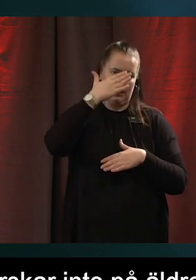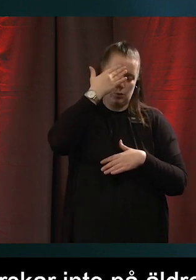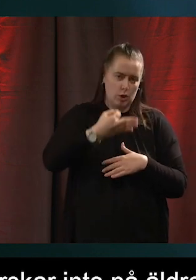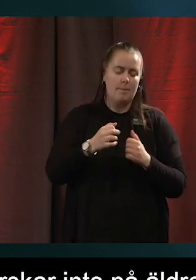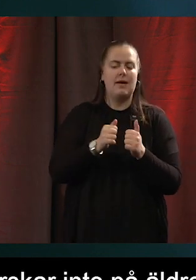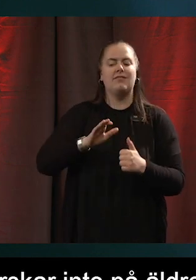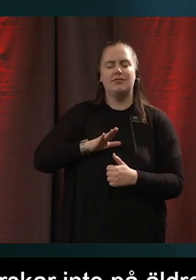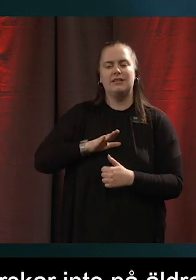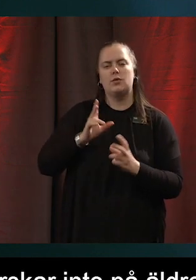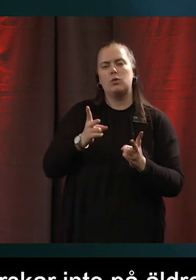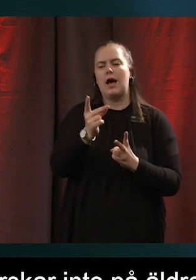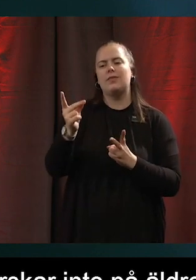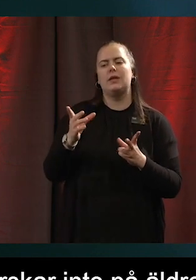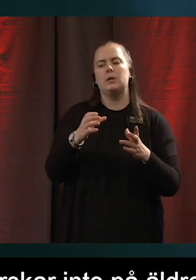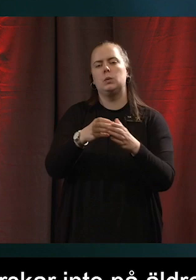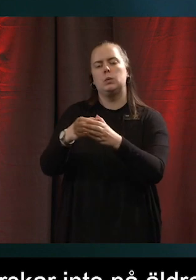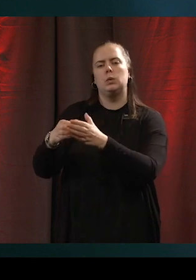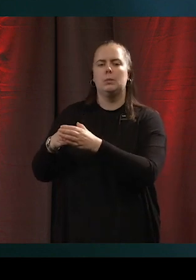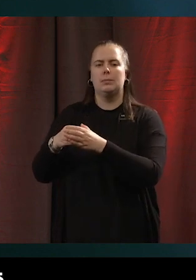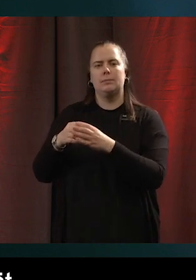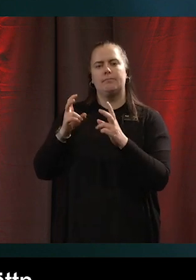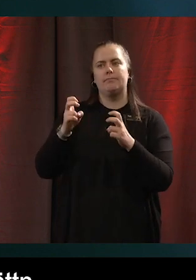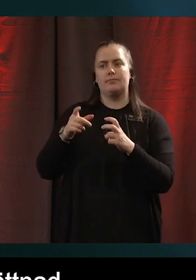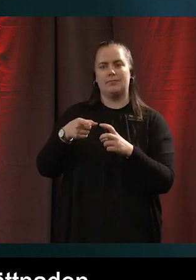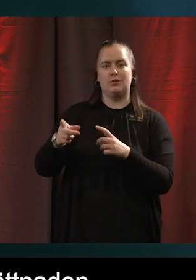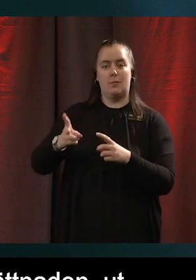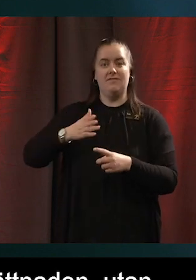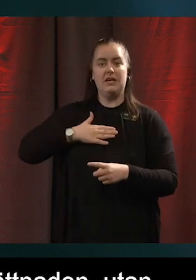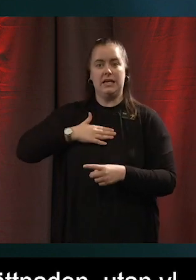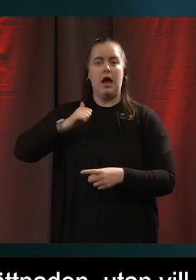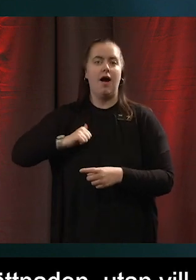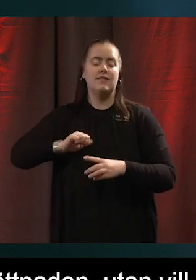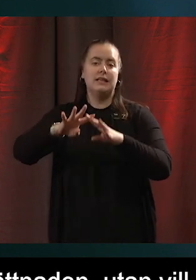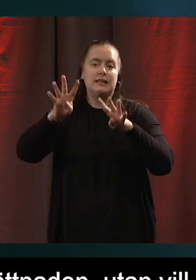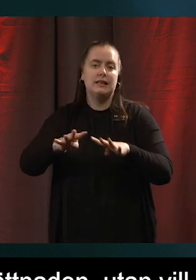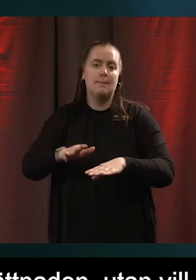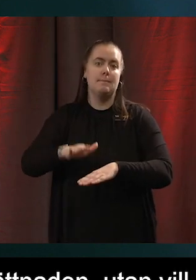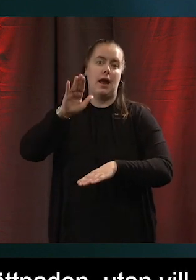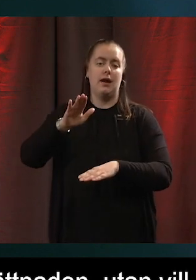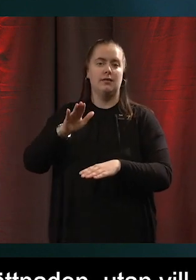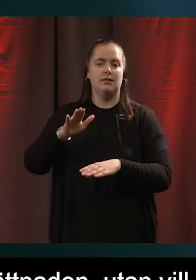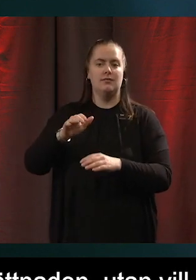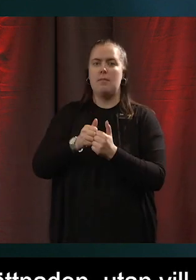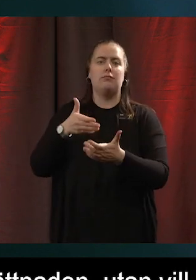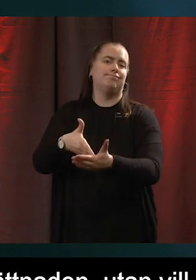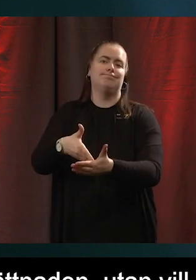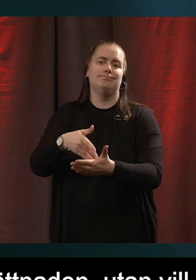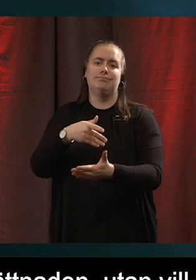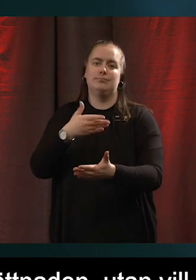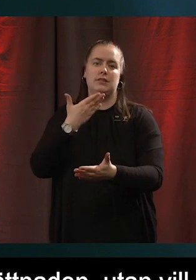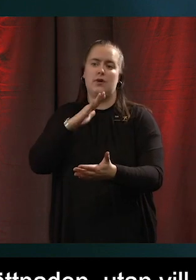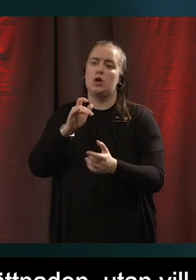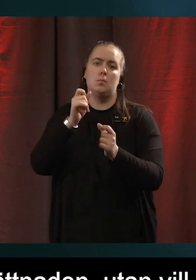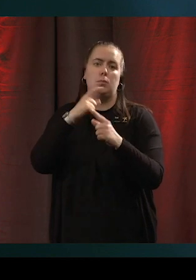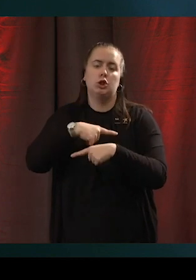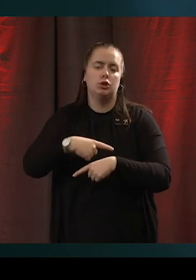mättnaden. Utan det är det de vill använda internet mycket mer. Och säger att det inte går. Jag